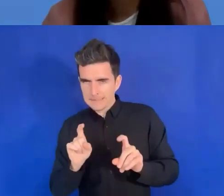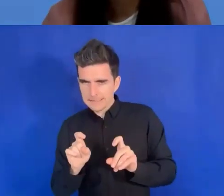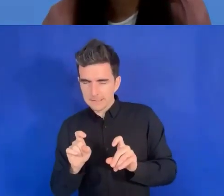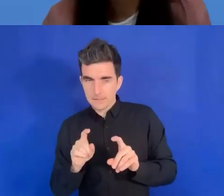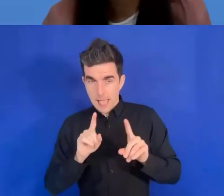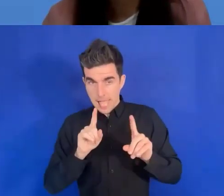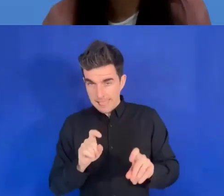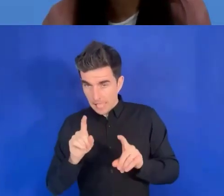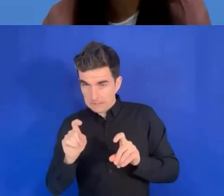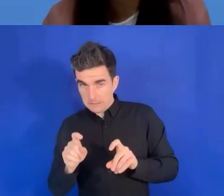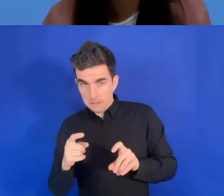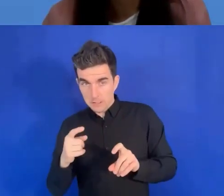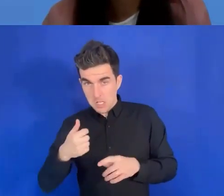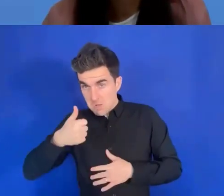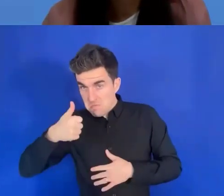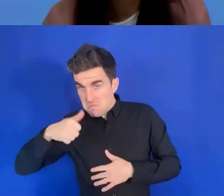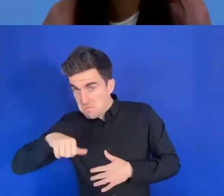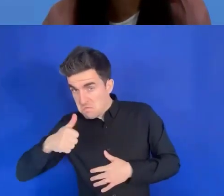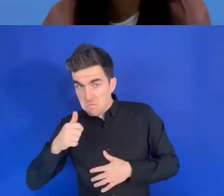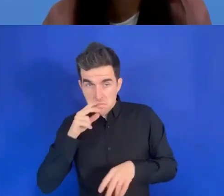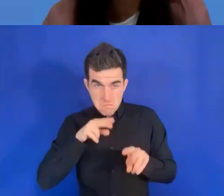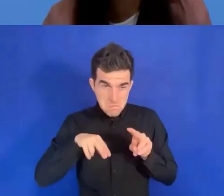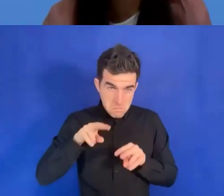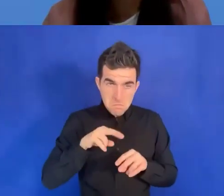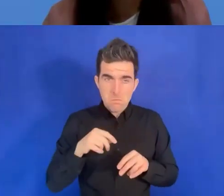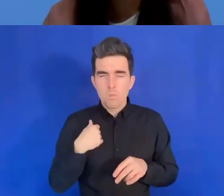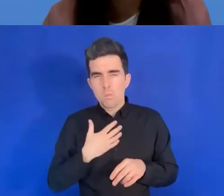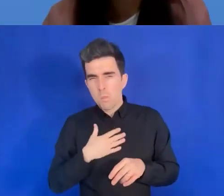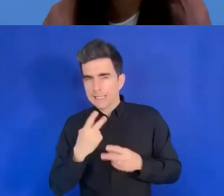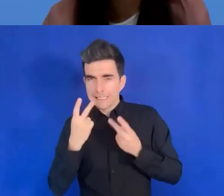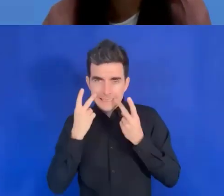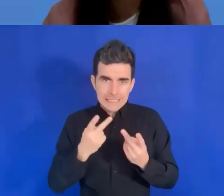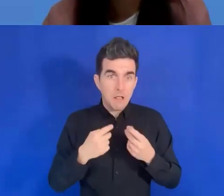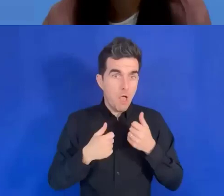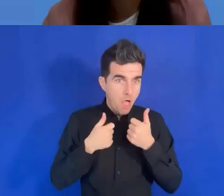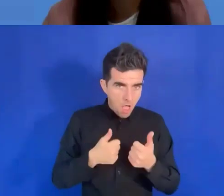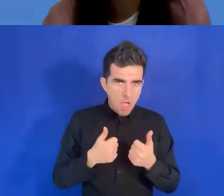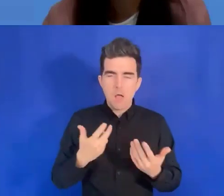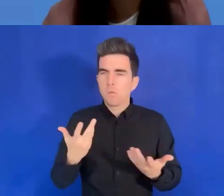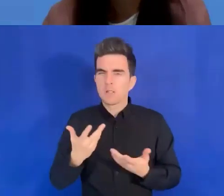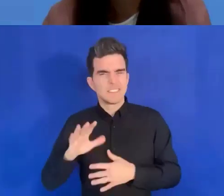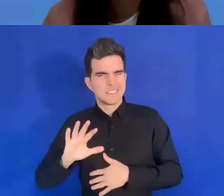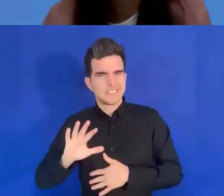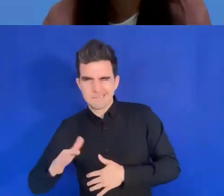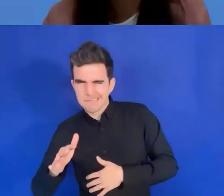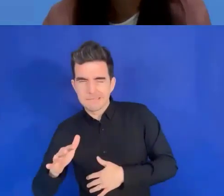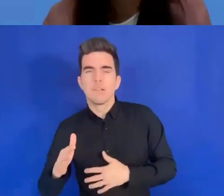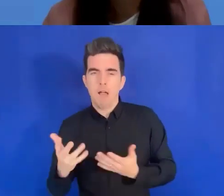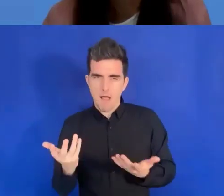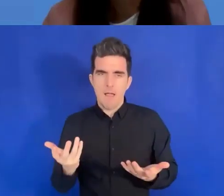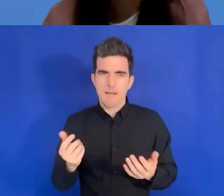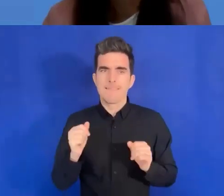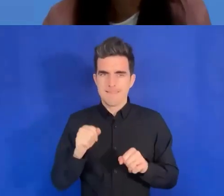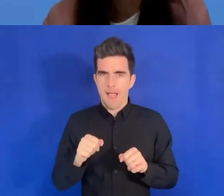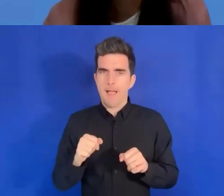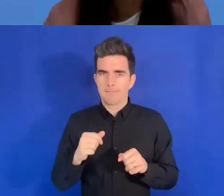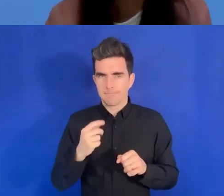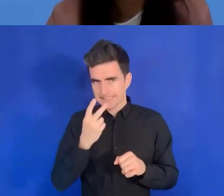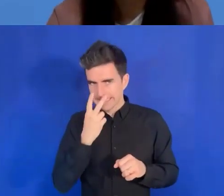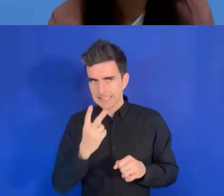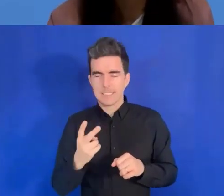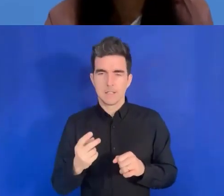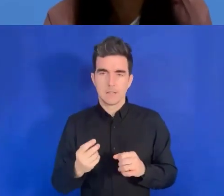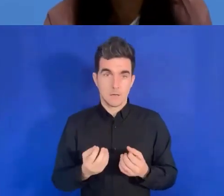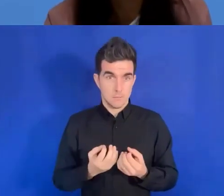fonctionné, quelle quantité de personnes, combien de personnes reçoivent réellement nos messages. Nous sommes donc en train